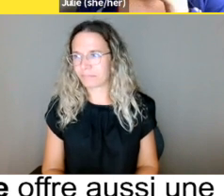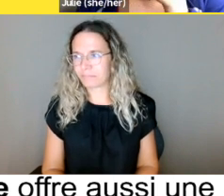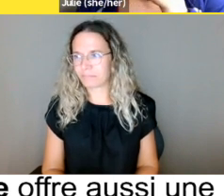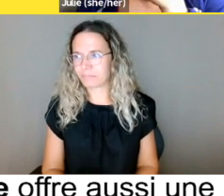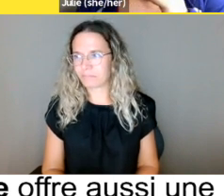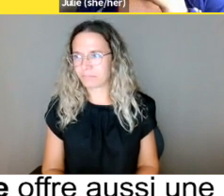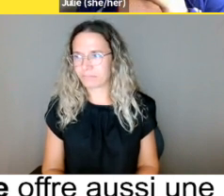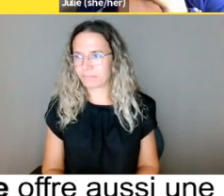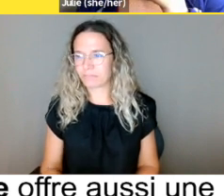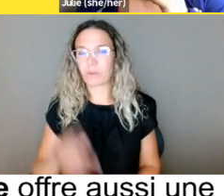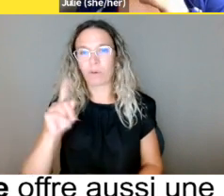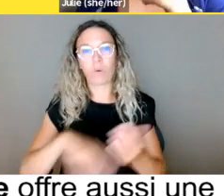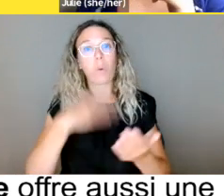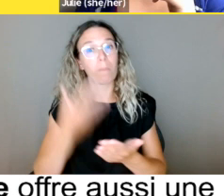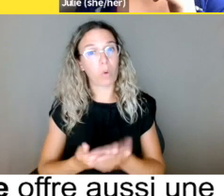Oui, qu'est-ce que je disais?